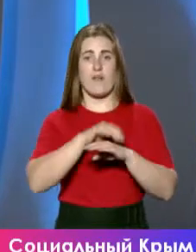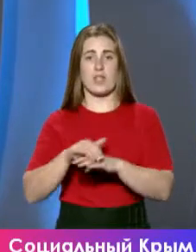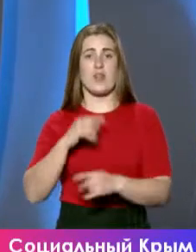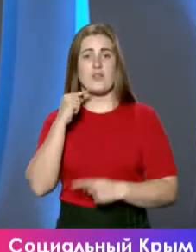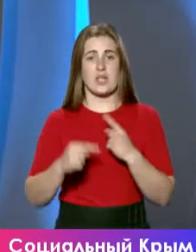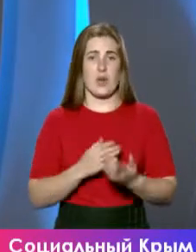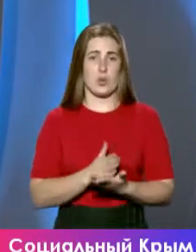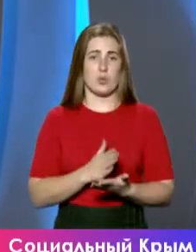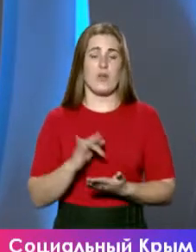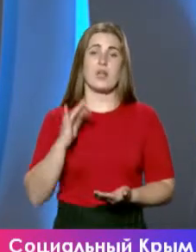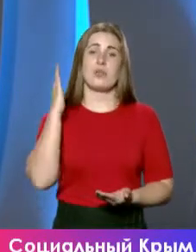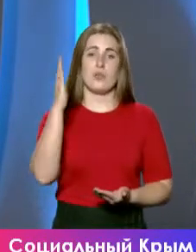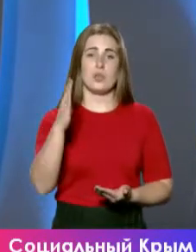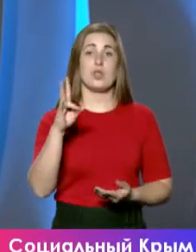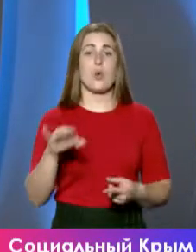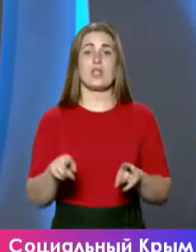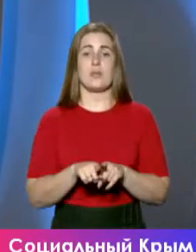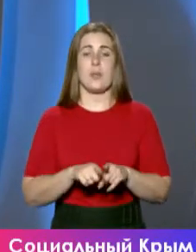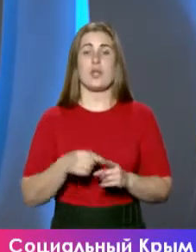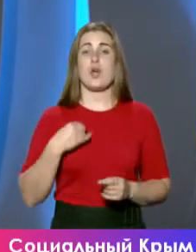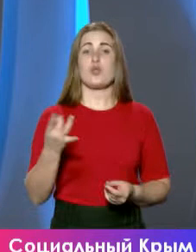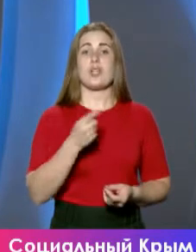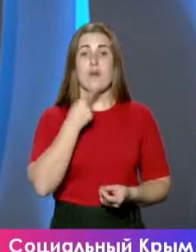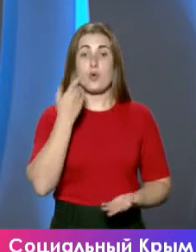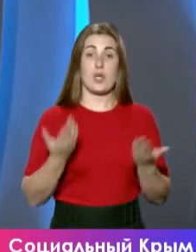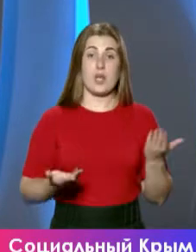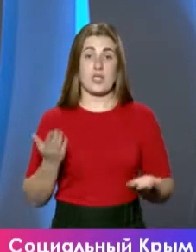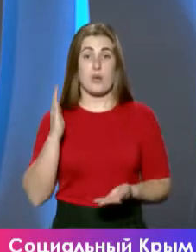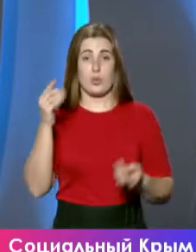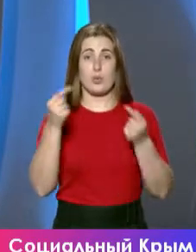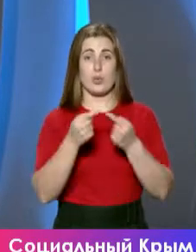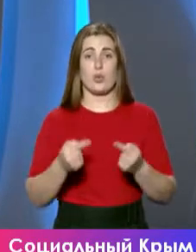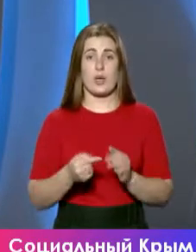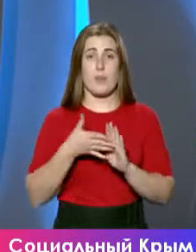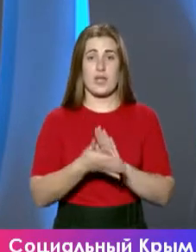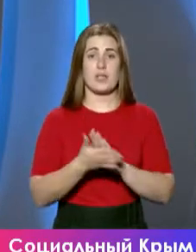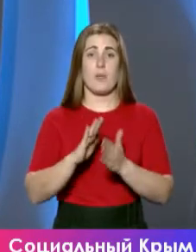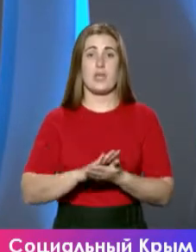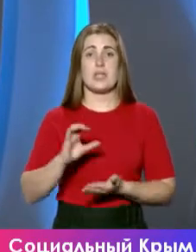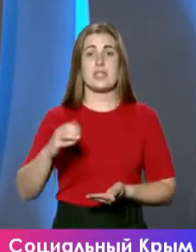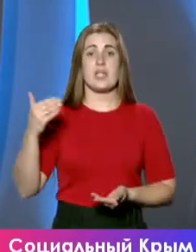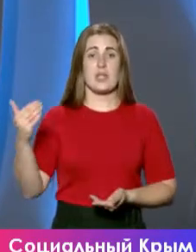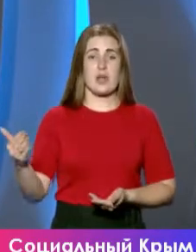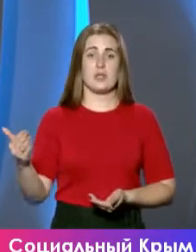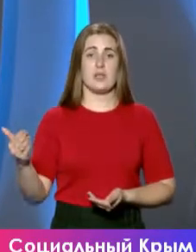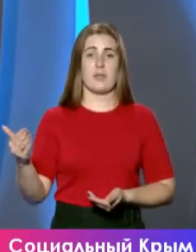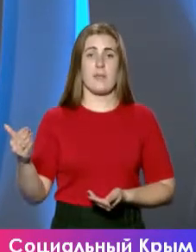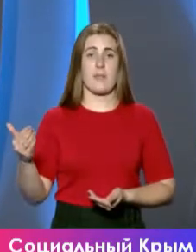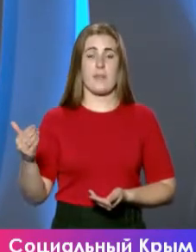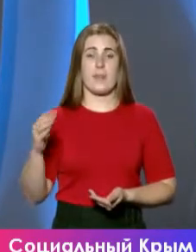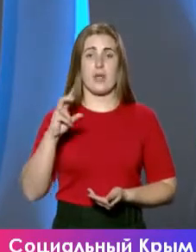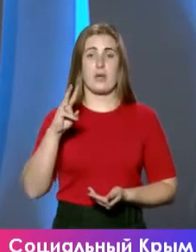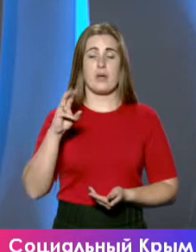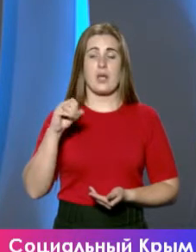присутствовал и будет присутствовать. Но, тем не менее, еще раз говорю, если будет четкая, понятная позиция составлена карта и спрос,